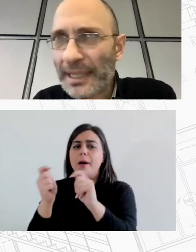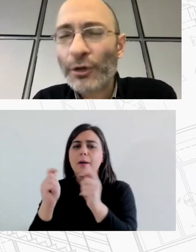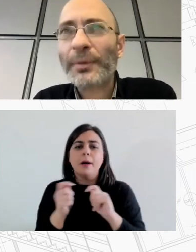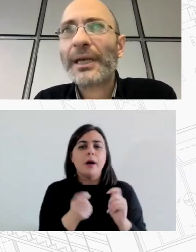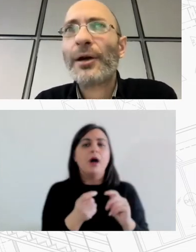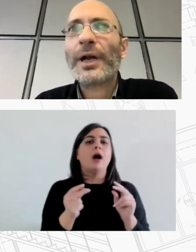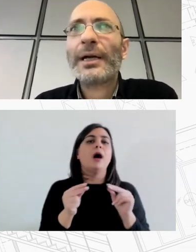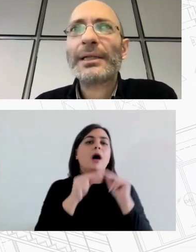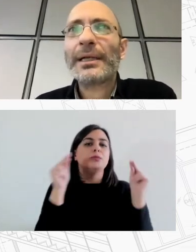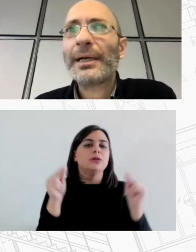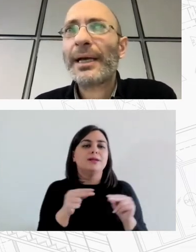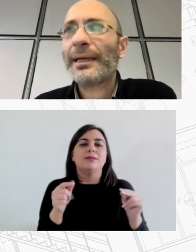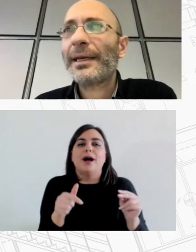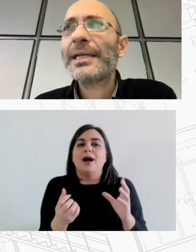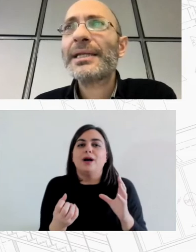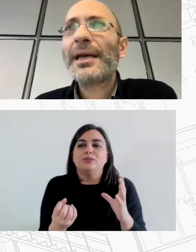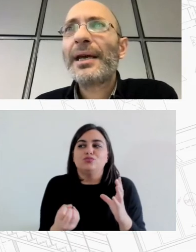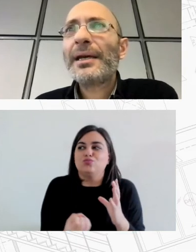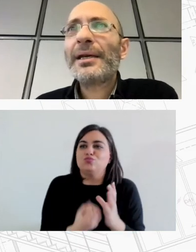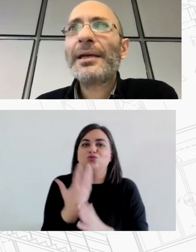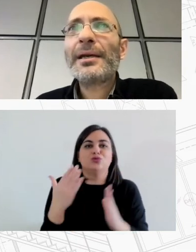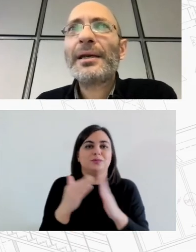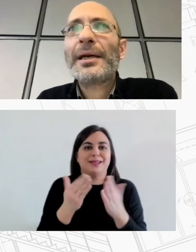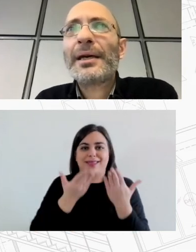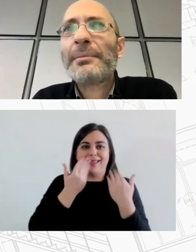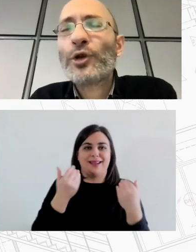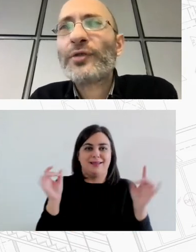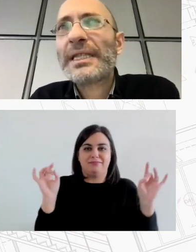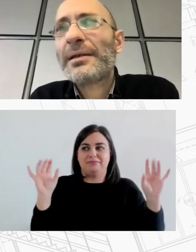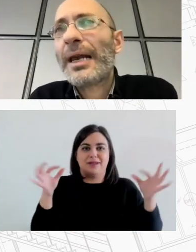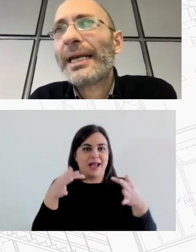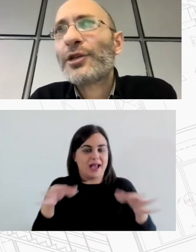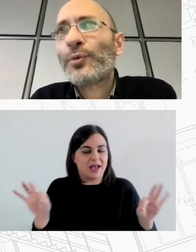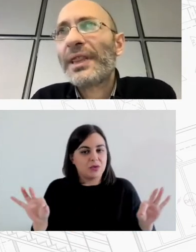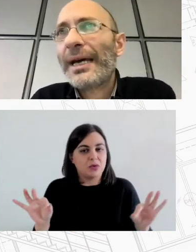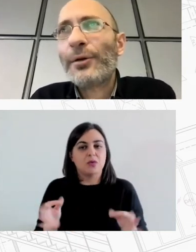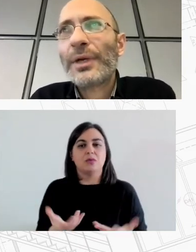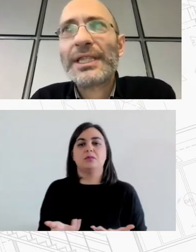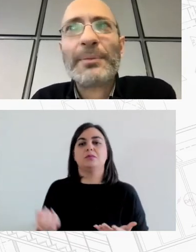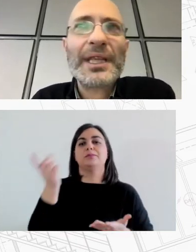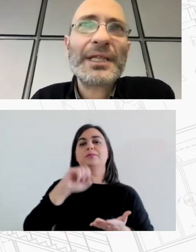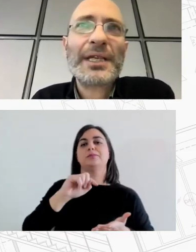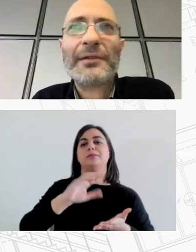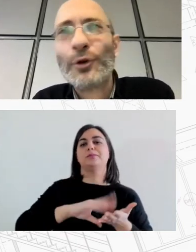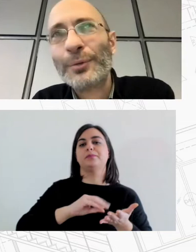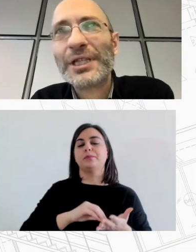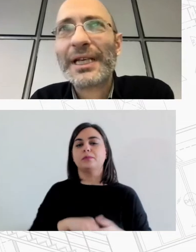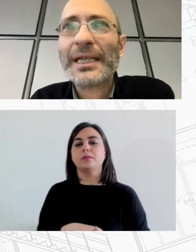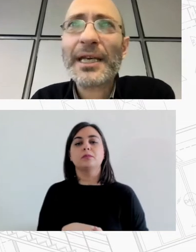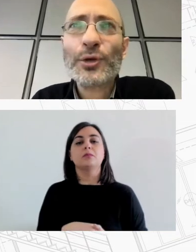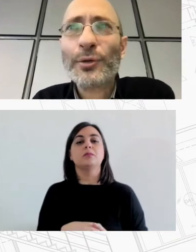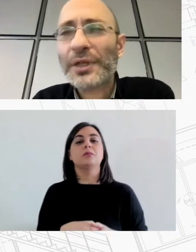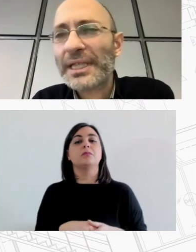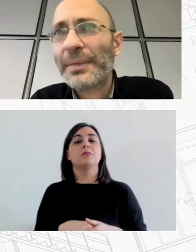στην τοπική αγορά κατοικίας οι πρόσφατες αλλαγές που ενθαρρύνουν τις επενδύσεις και δευκολύνουν τις